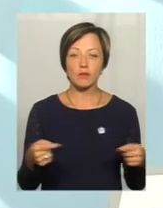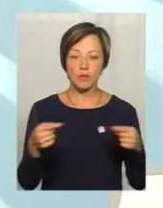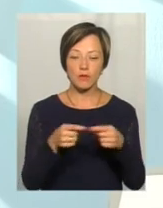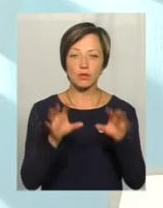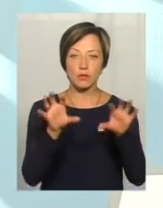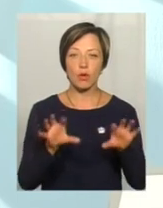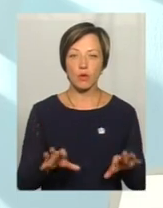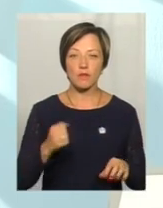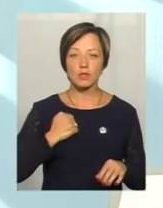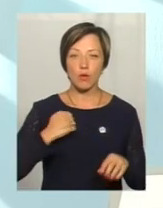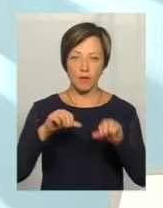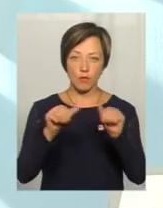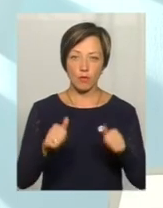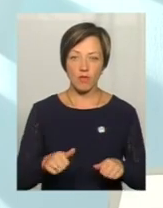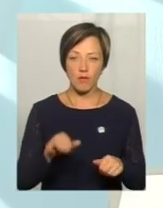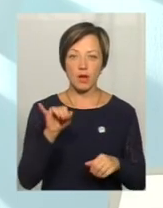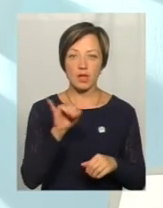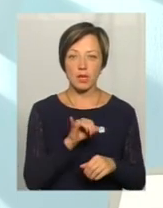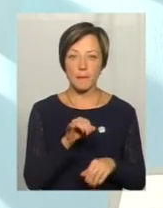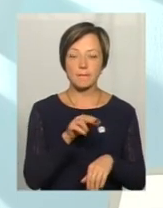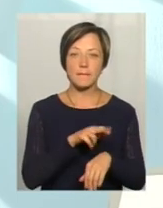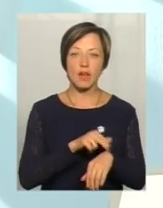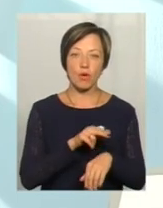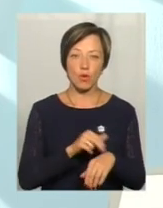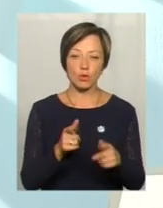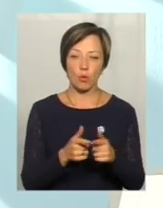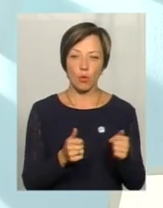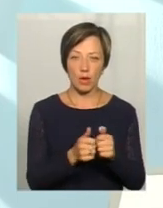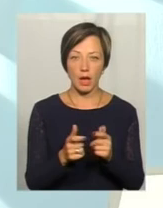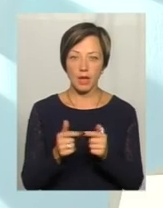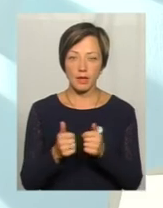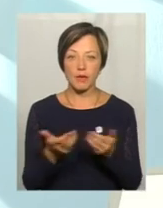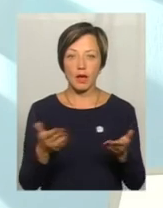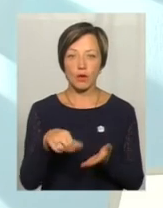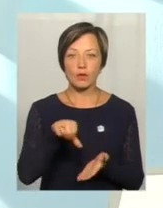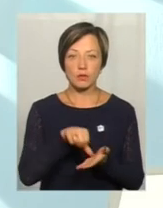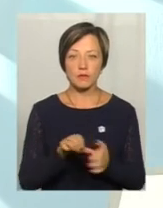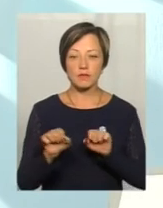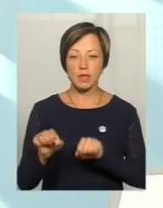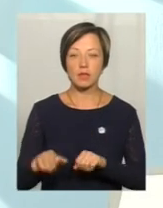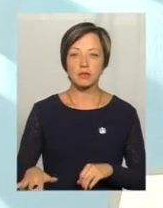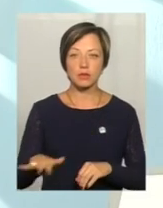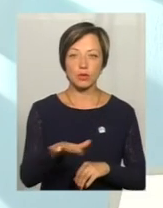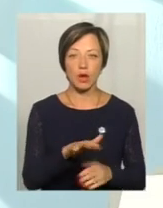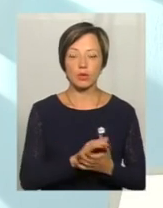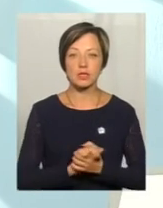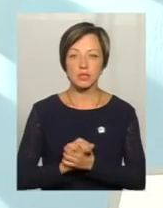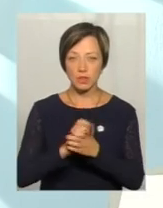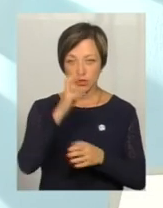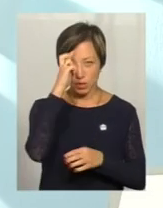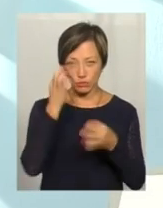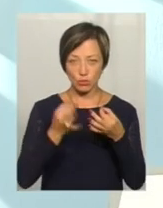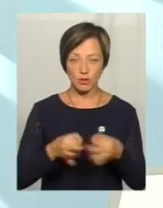України військових формувань та правоохоронних органів, які брали участь у захисті територіальної цілісності і державного